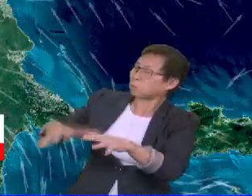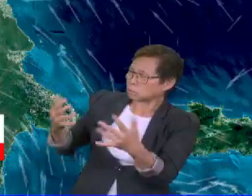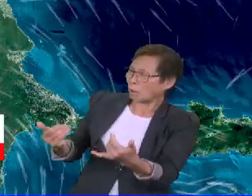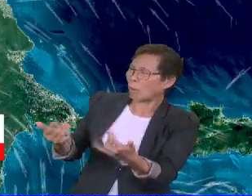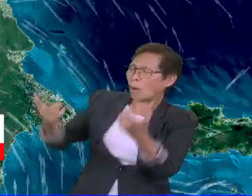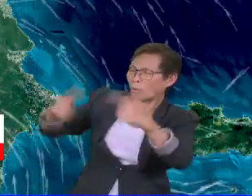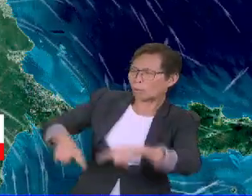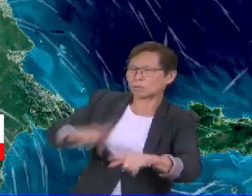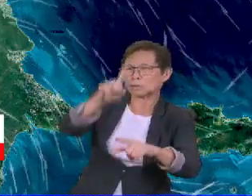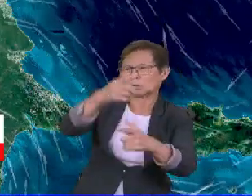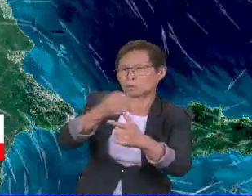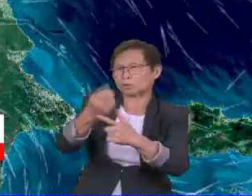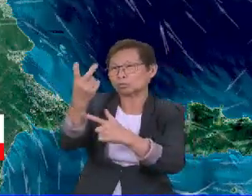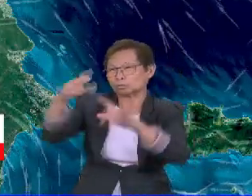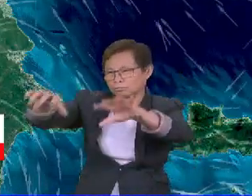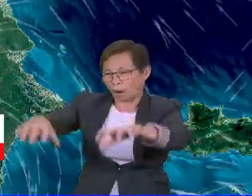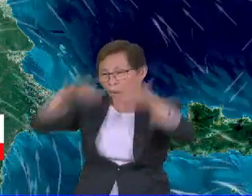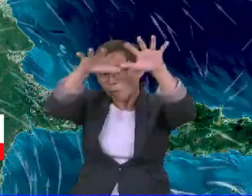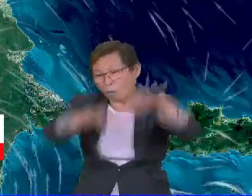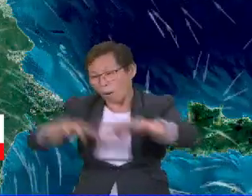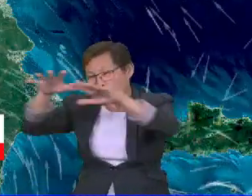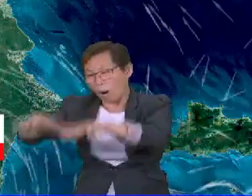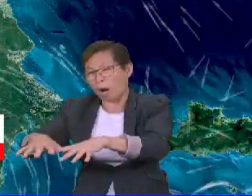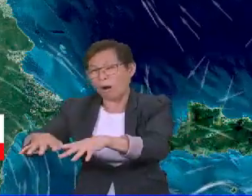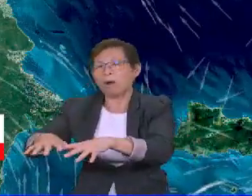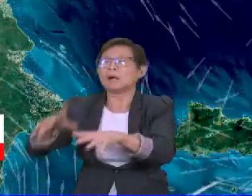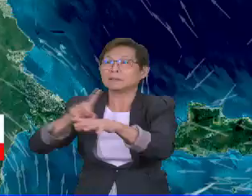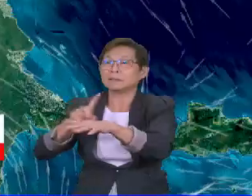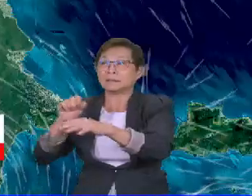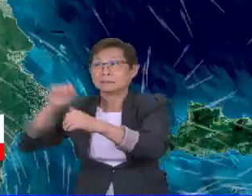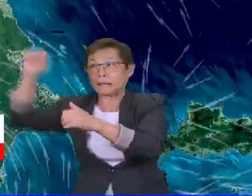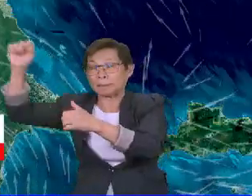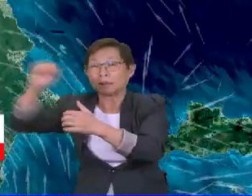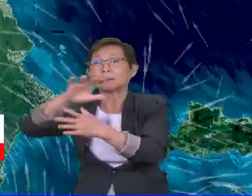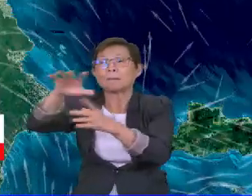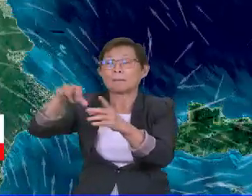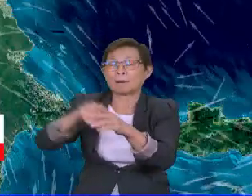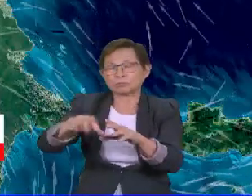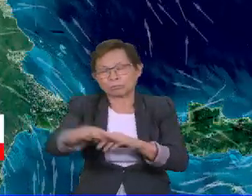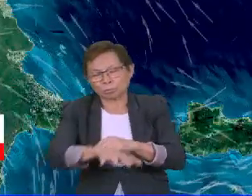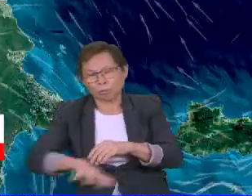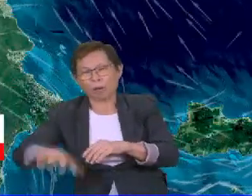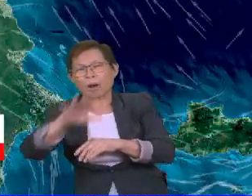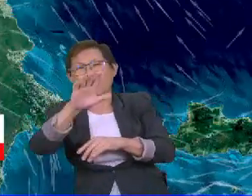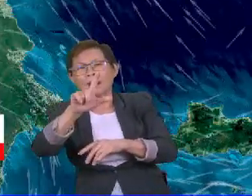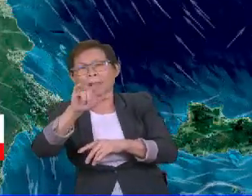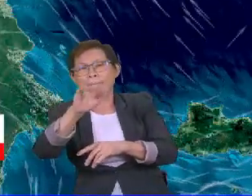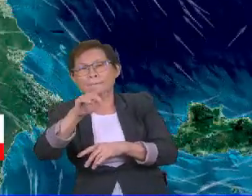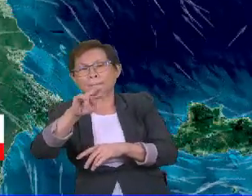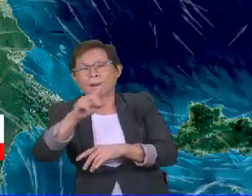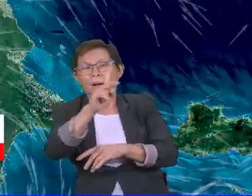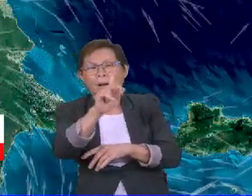kini sedang berlaku di satu-dua tempat melibatkan bahagian pedalaman di Sabah termasuklah di sekitar bahagian Limbang,